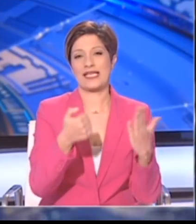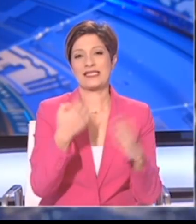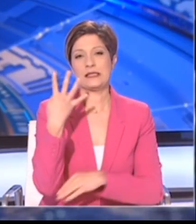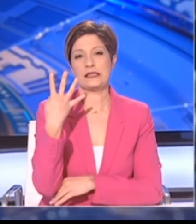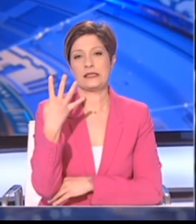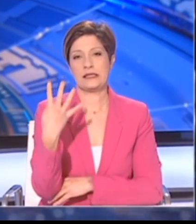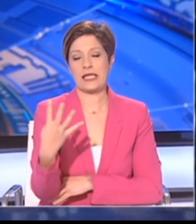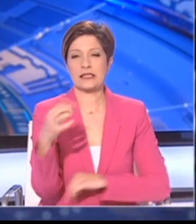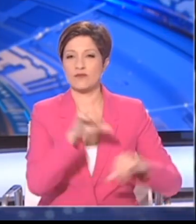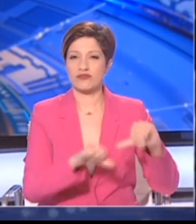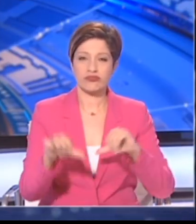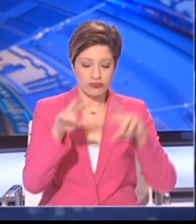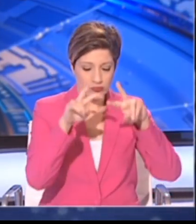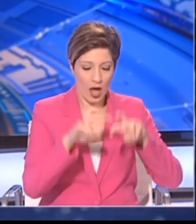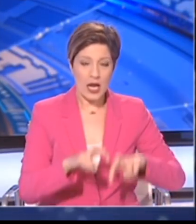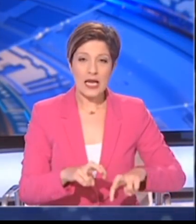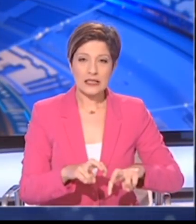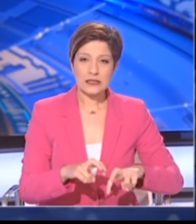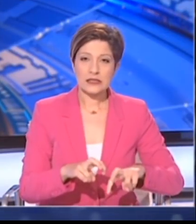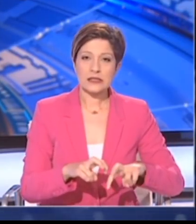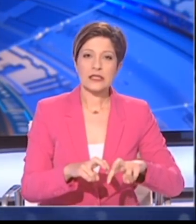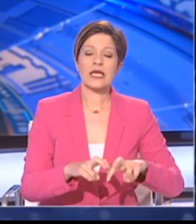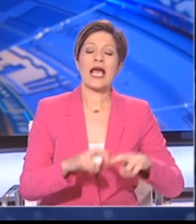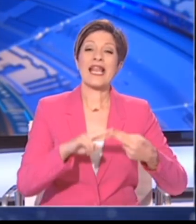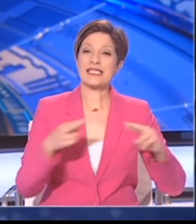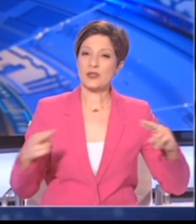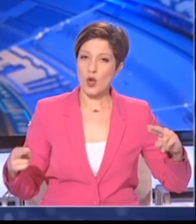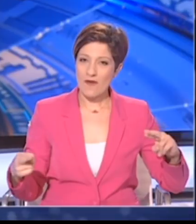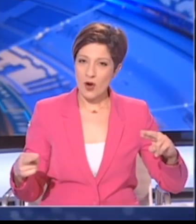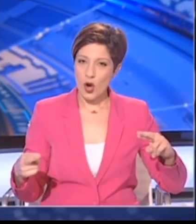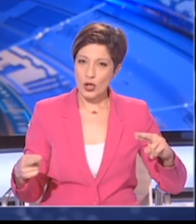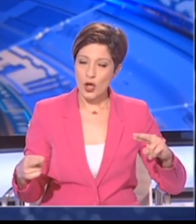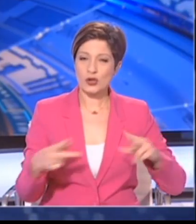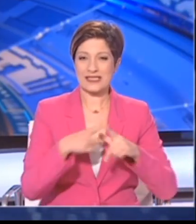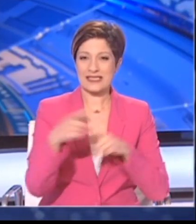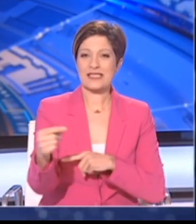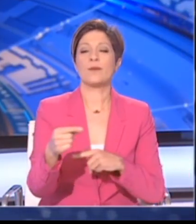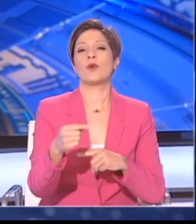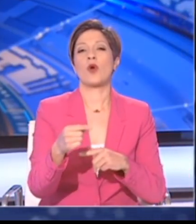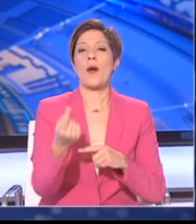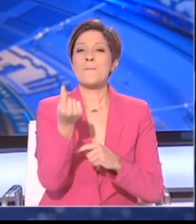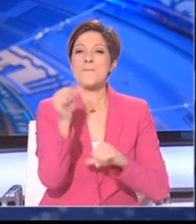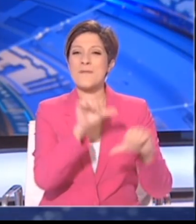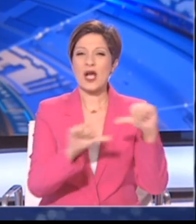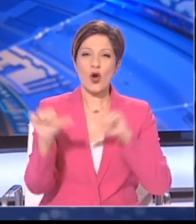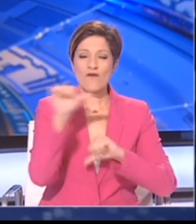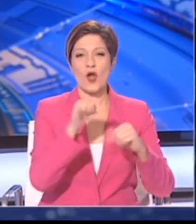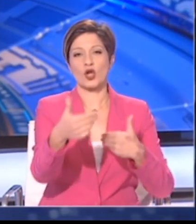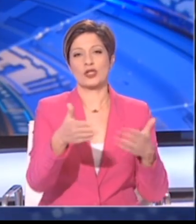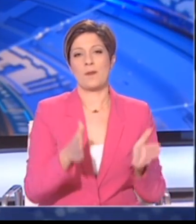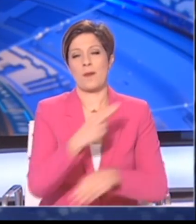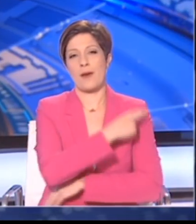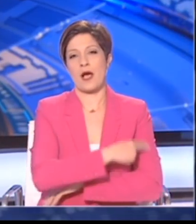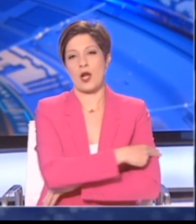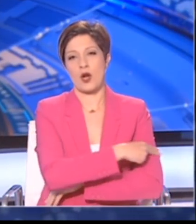εργαστηριακών αναλύσεων από το Ιστιτούτο Νευρολογίας και Γεννητικής Κύπρου και των Μικροβιολογικών Τμήματων